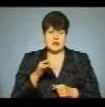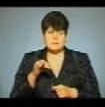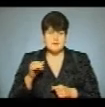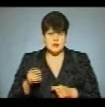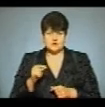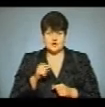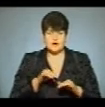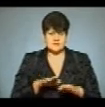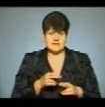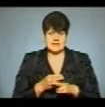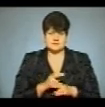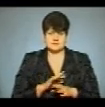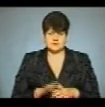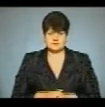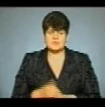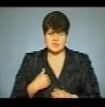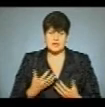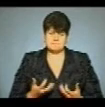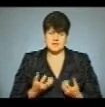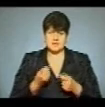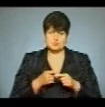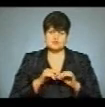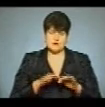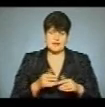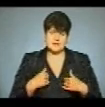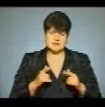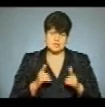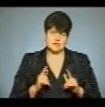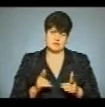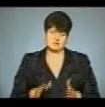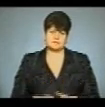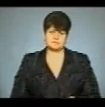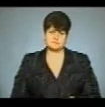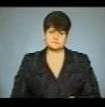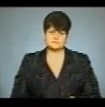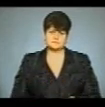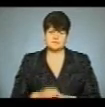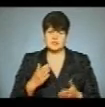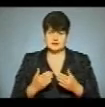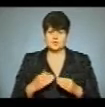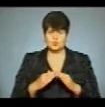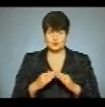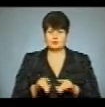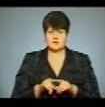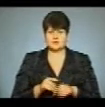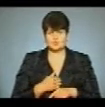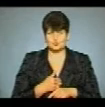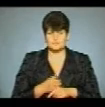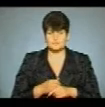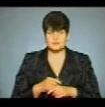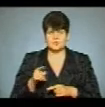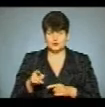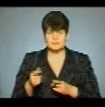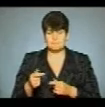акція не заважає. Я підтримую ту акцію, я згідно. Але додому теж хочеться. Тобто